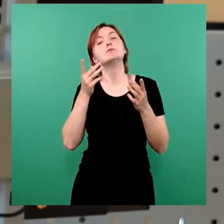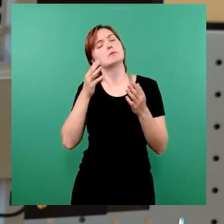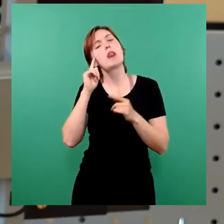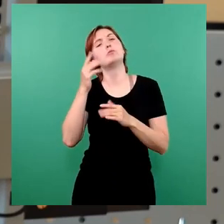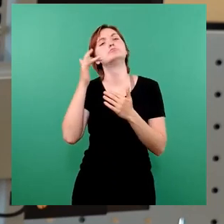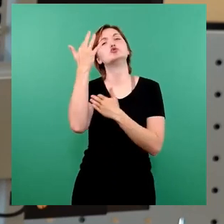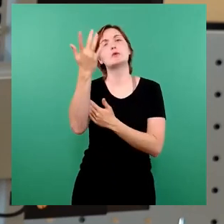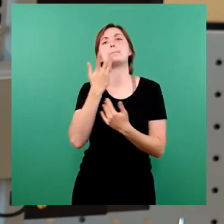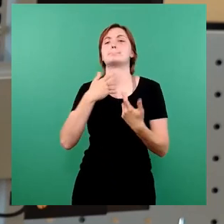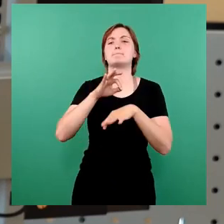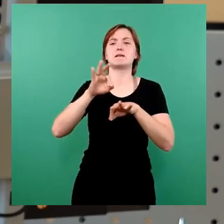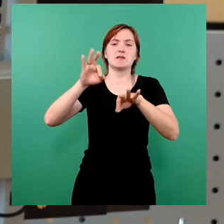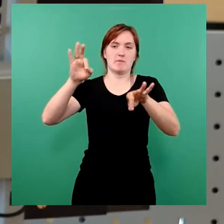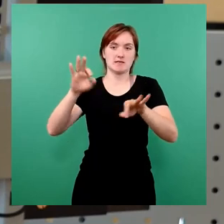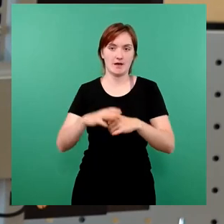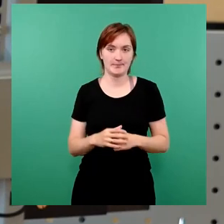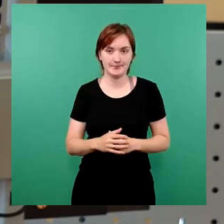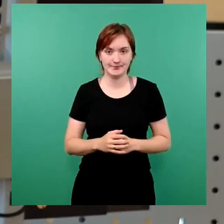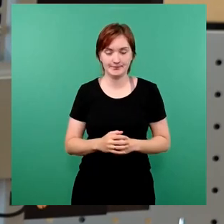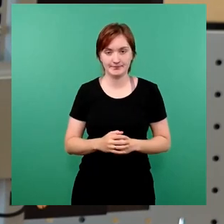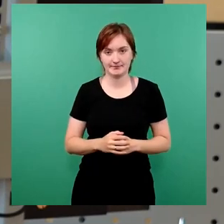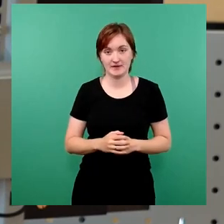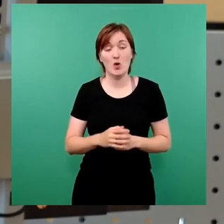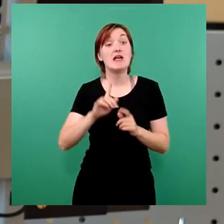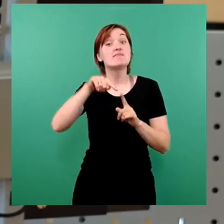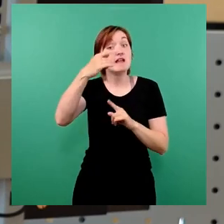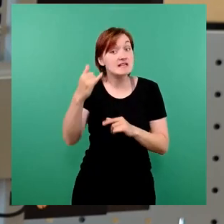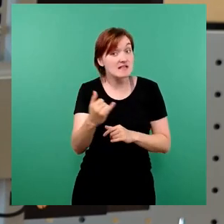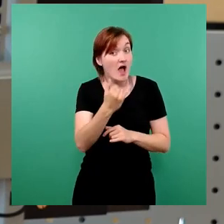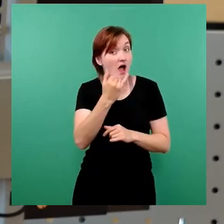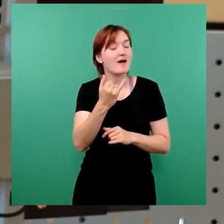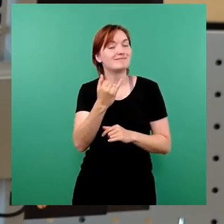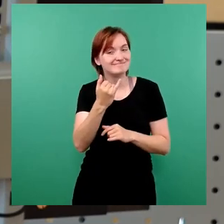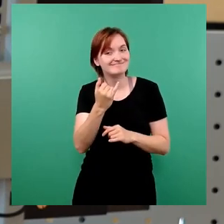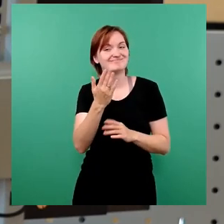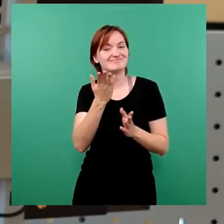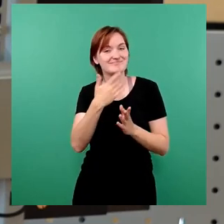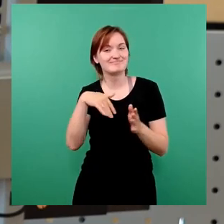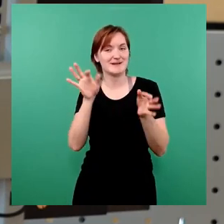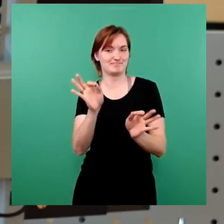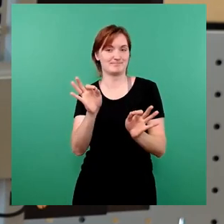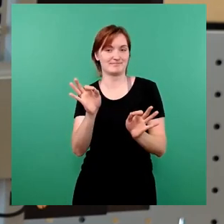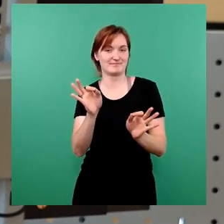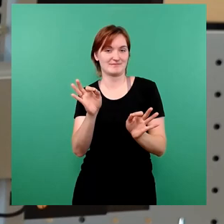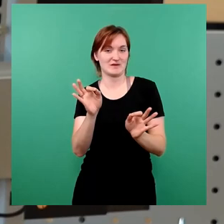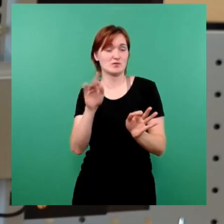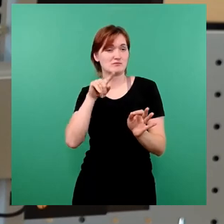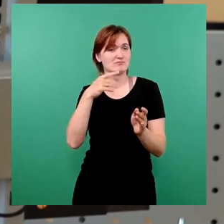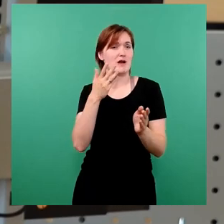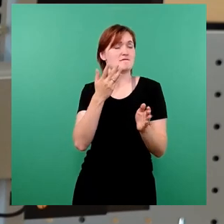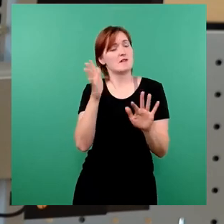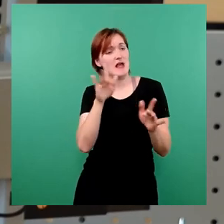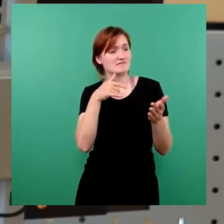was vielleicht dann im nächsten Jahr uns an der Stelle weiterbringt.